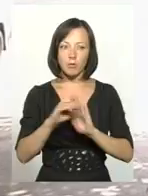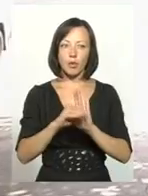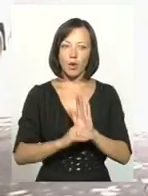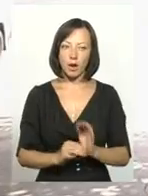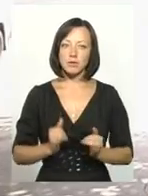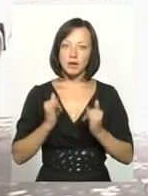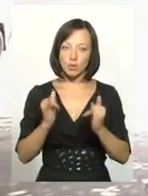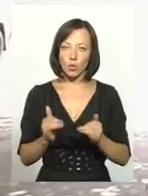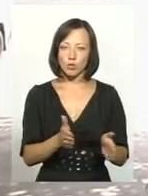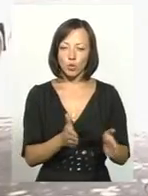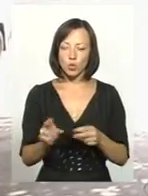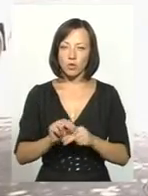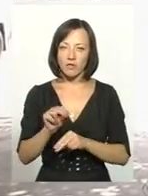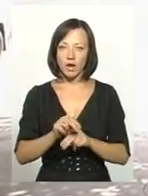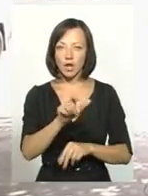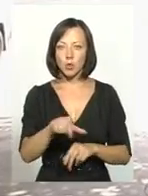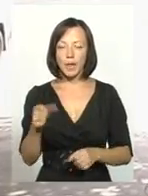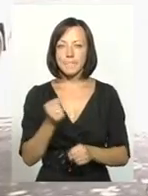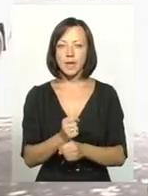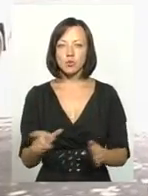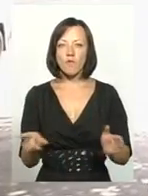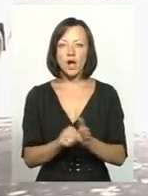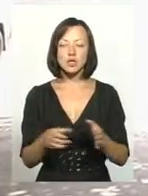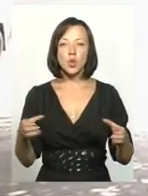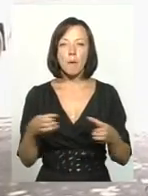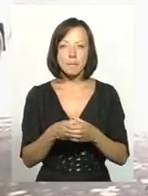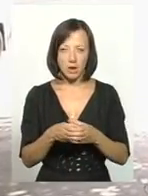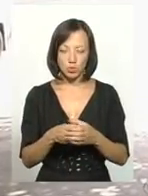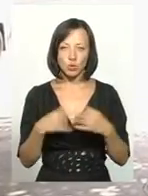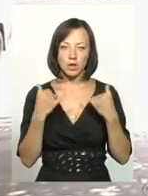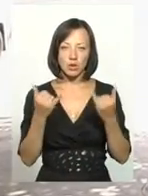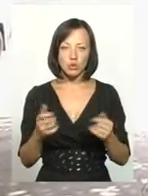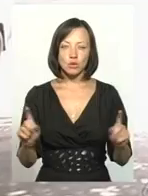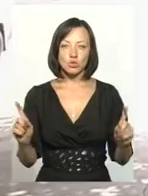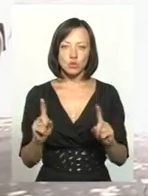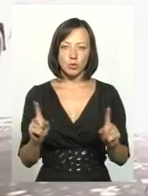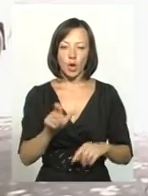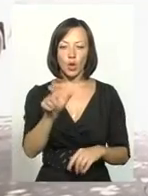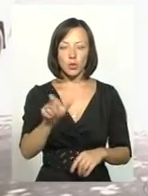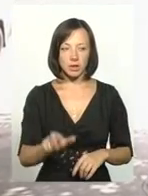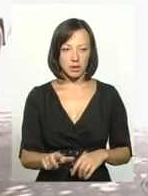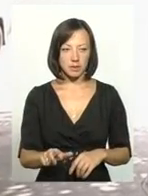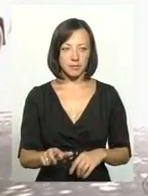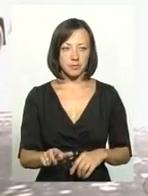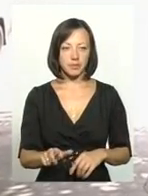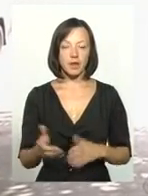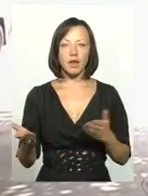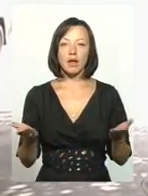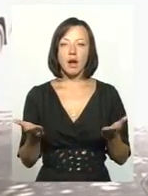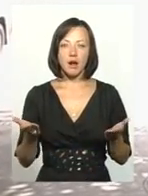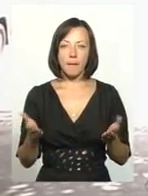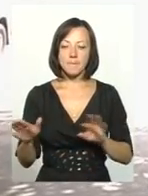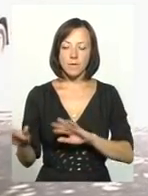того, щоб готувати людей, працювати з громадою, для того, щоб людина, яка прийшла